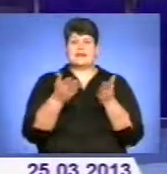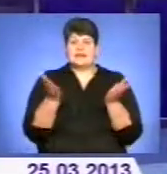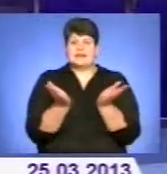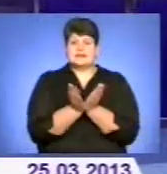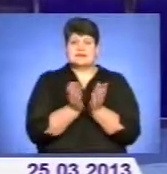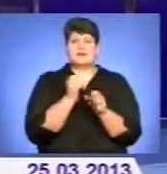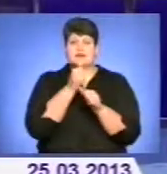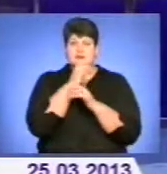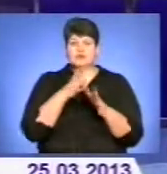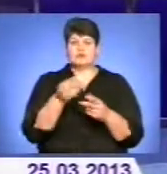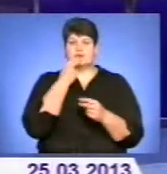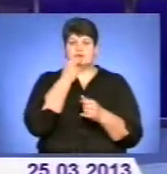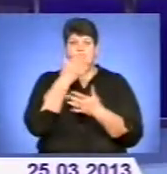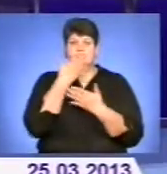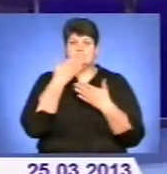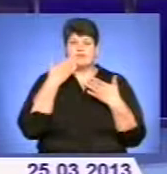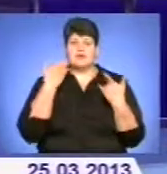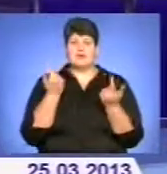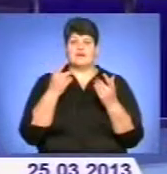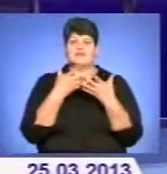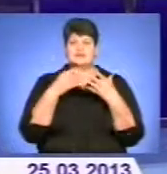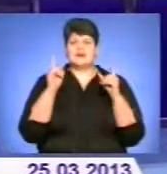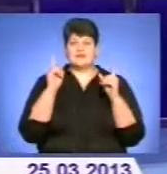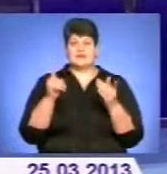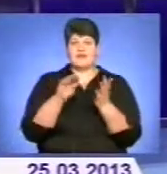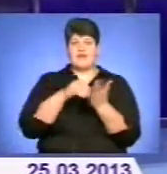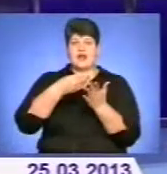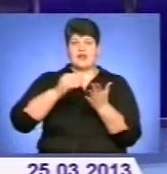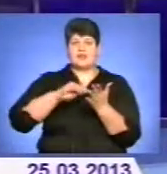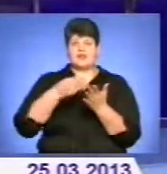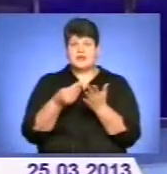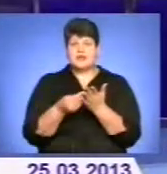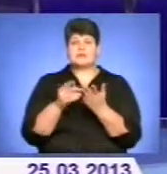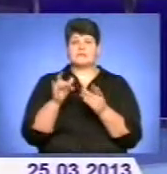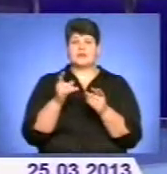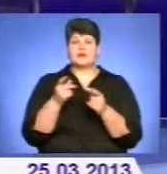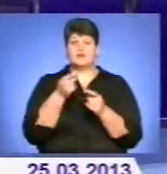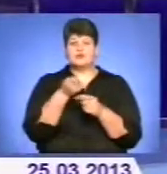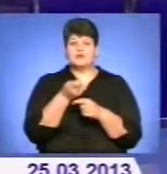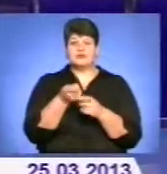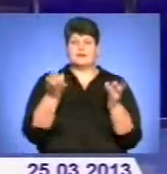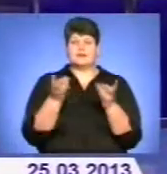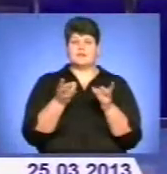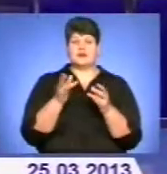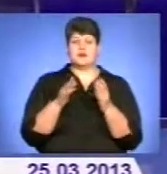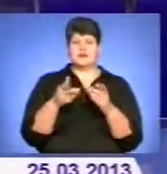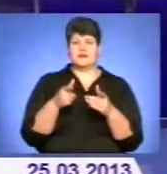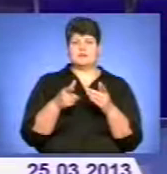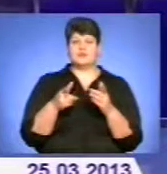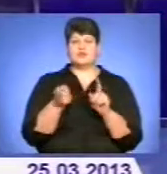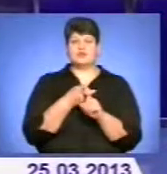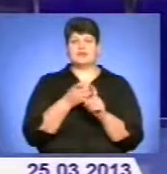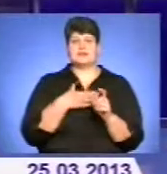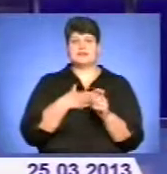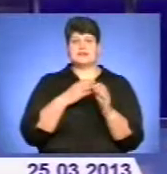Поживу теж не знайти. Весна лише календарна. Протягом цього часу перенатих підгодовували волонтери. Долучилася до них і наша